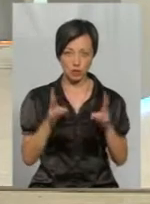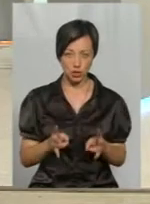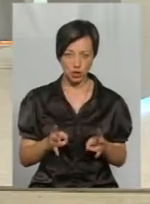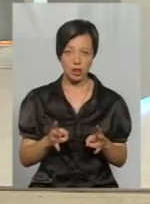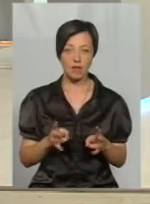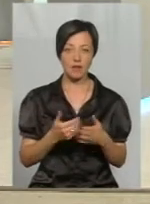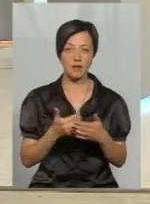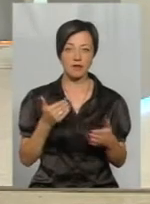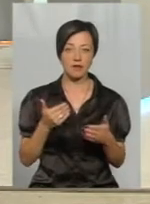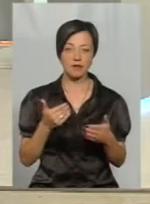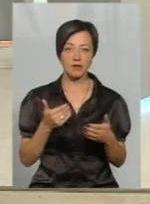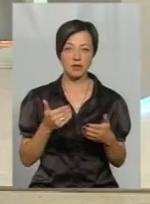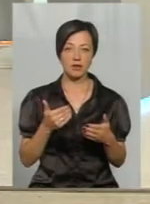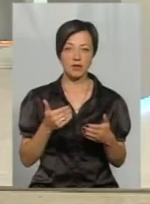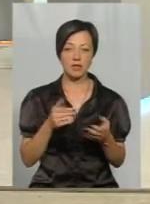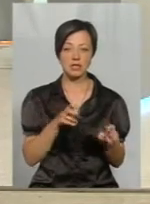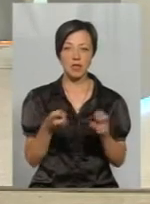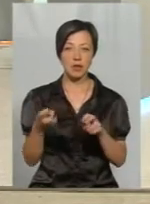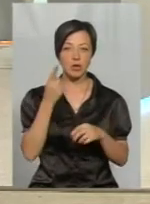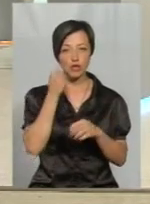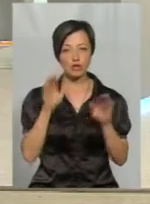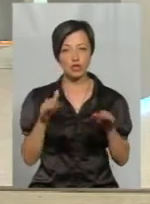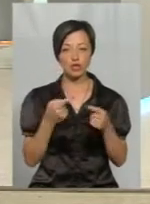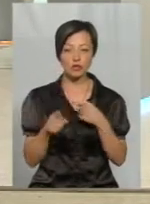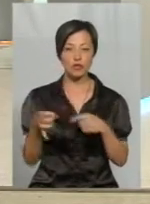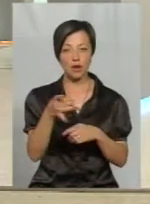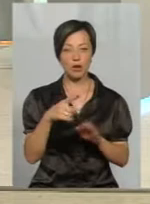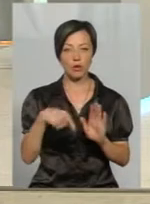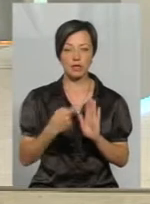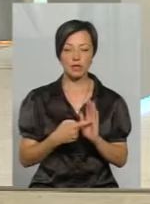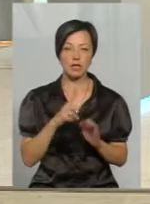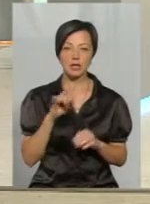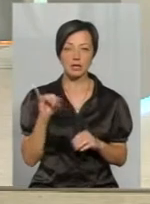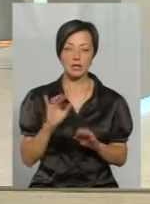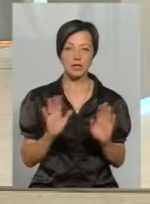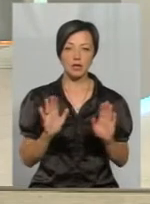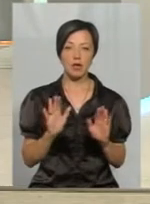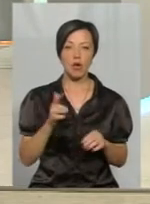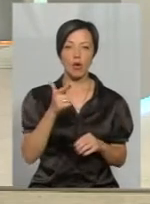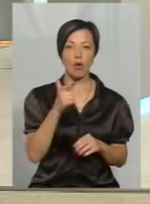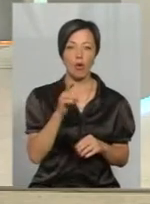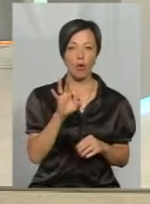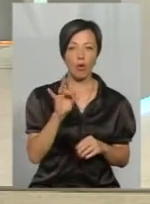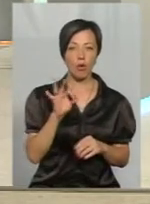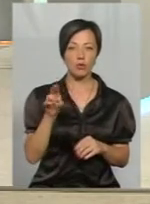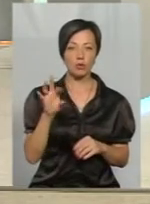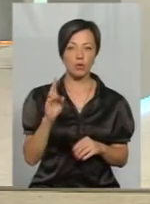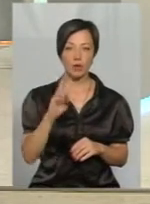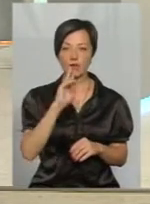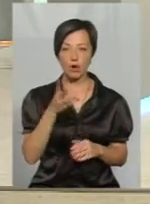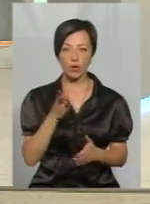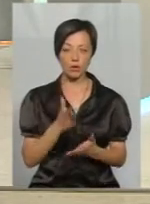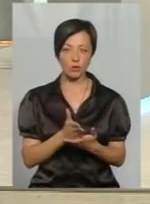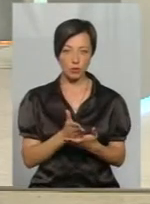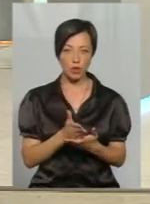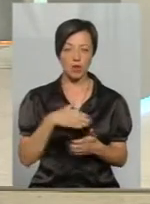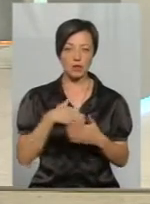від загибелі бджіл, чи це в інших районах? Ні. В Городку два роки вже існує